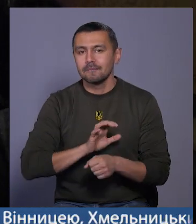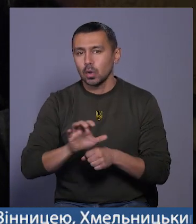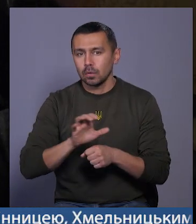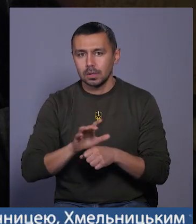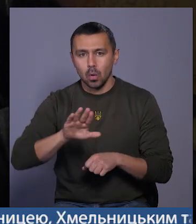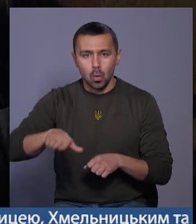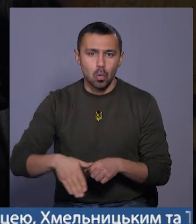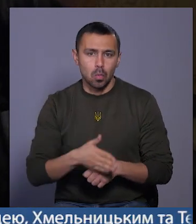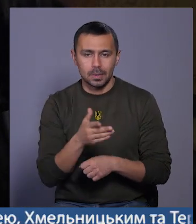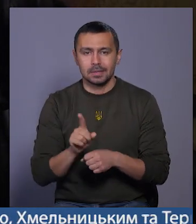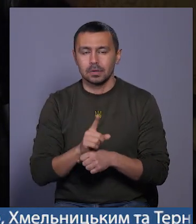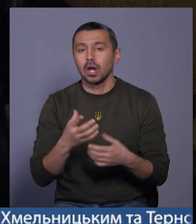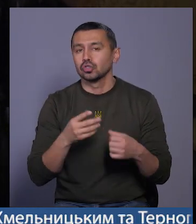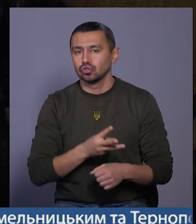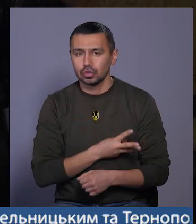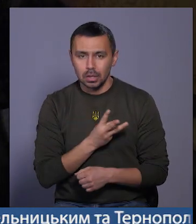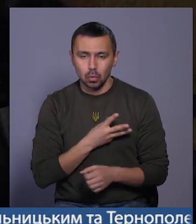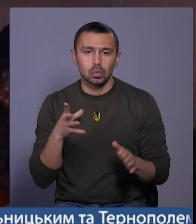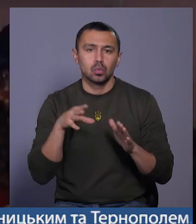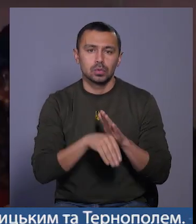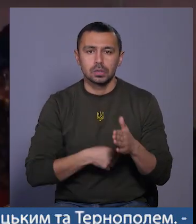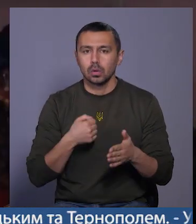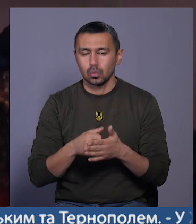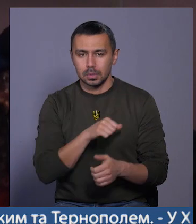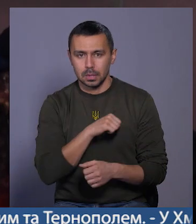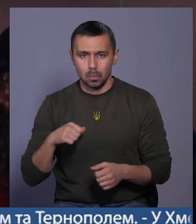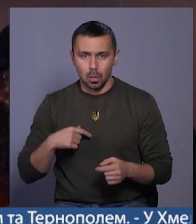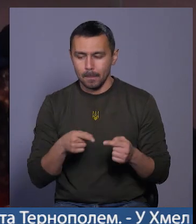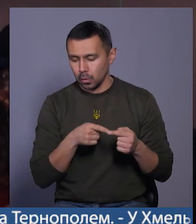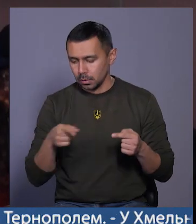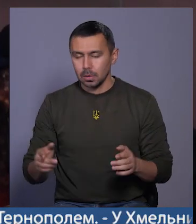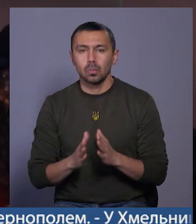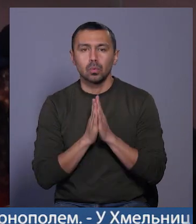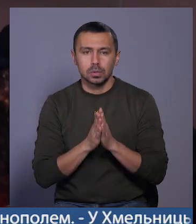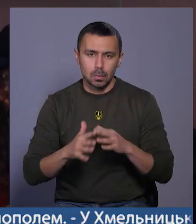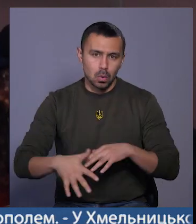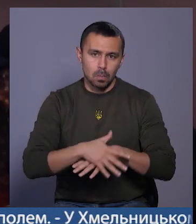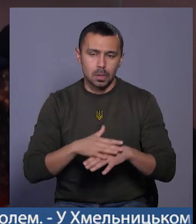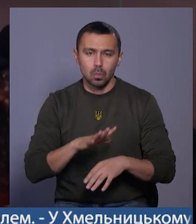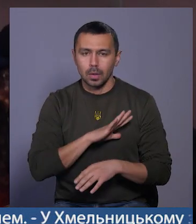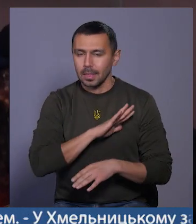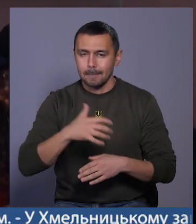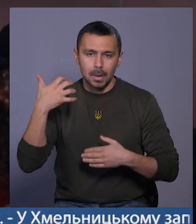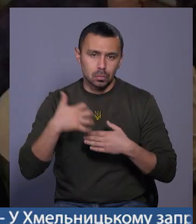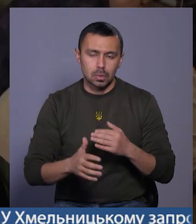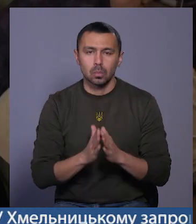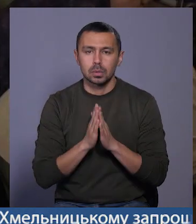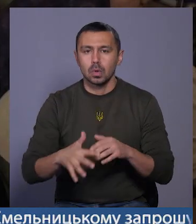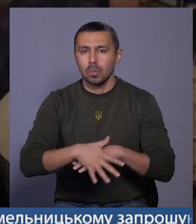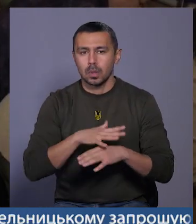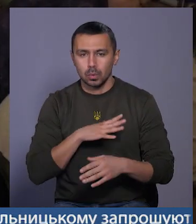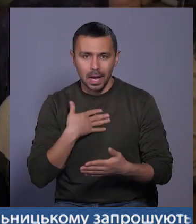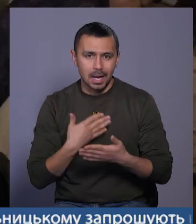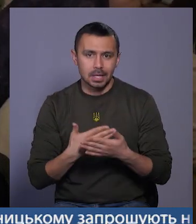окопних свічок, але і щиро долучалися до самого процесу. Просимо громаду бути небайдужими, просимо громаду бути